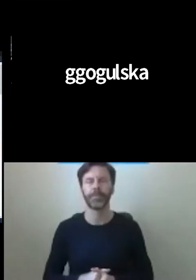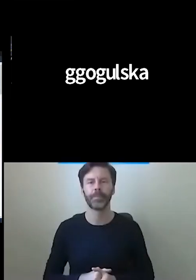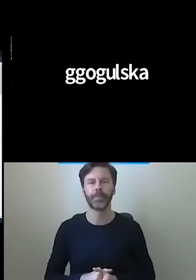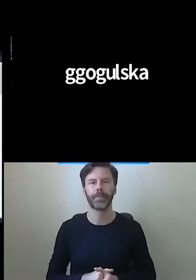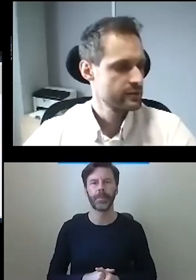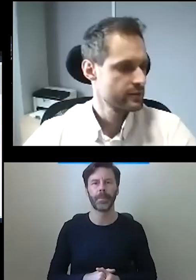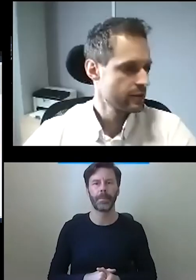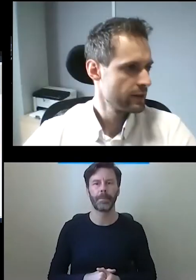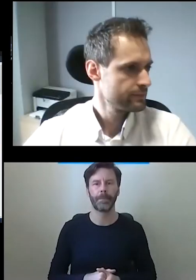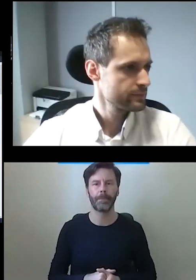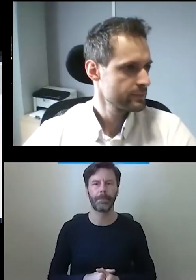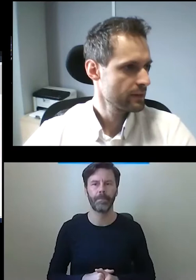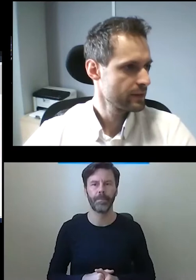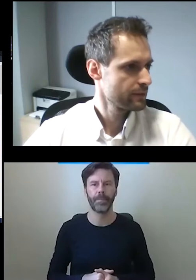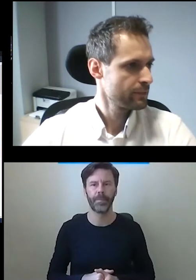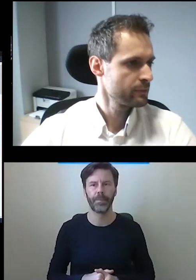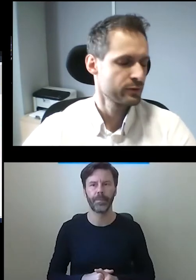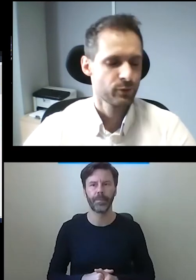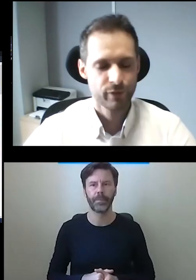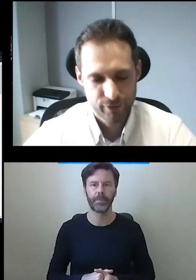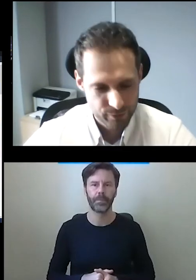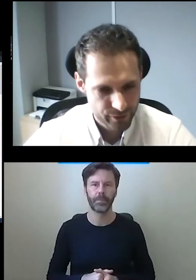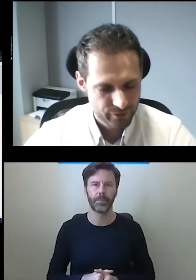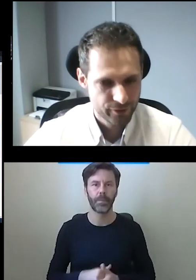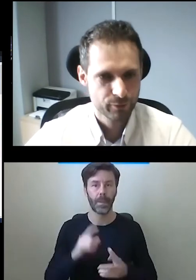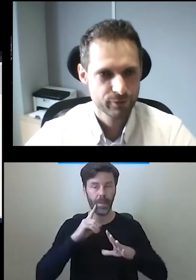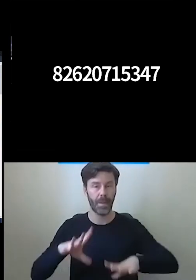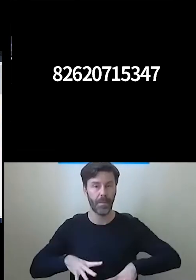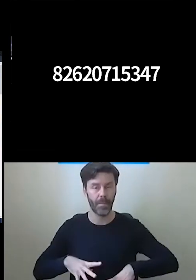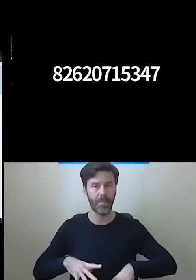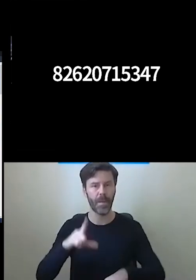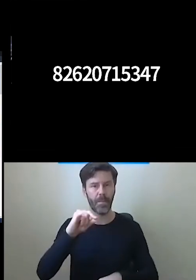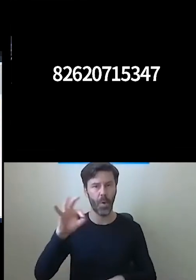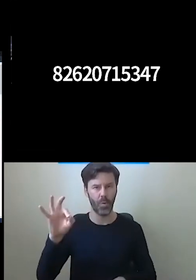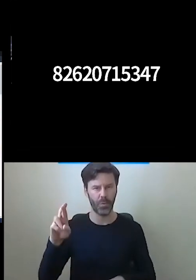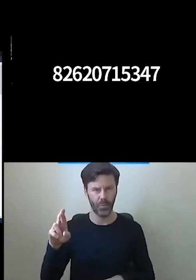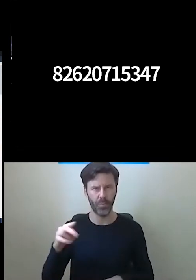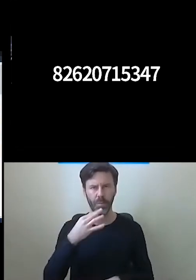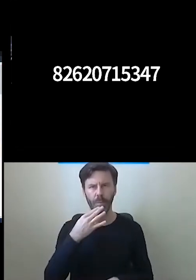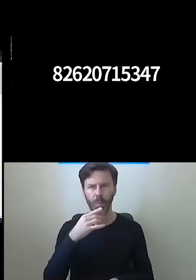Tak więc, jak Pan Piotr wspomniał, jesteśmy firmą z